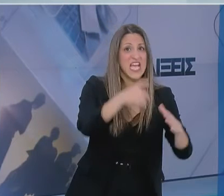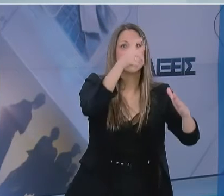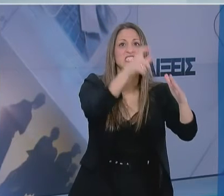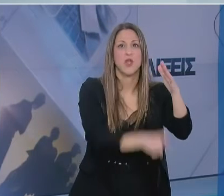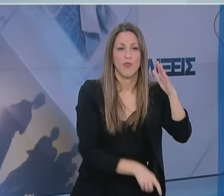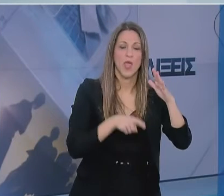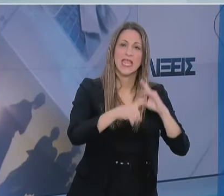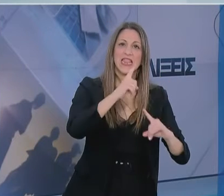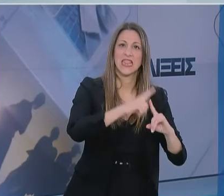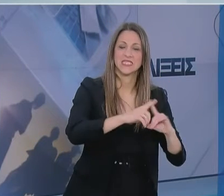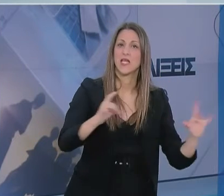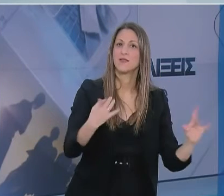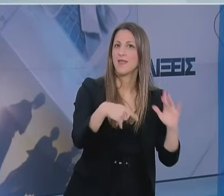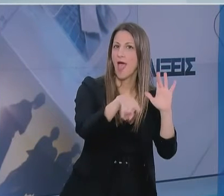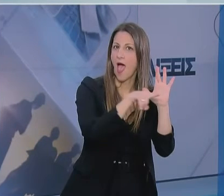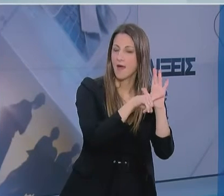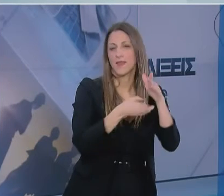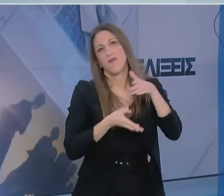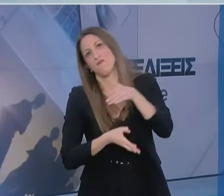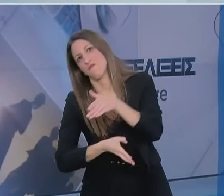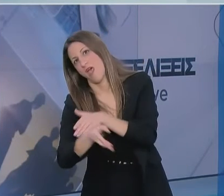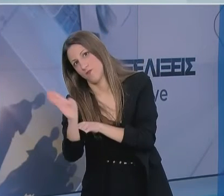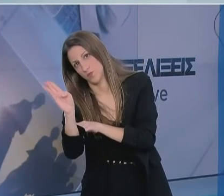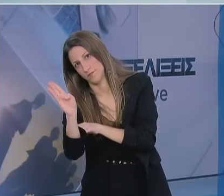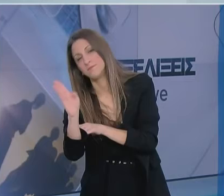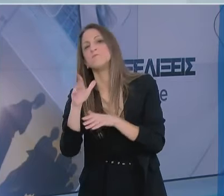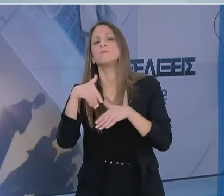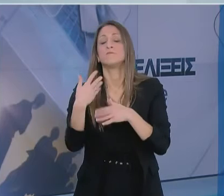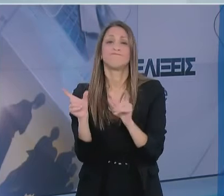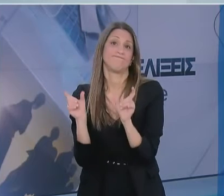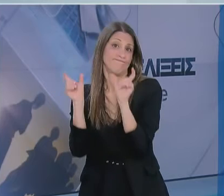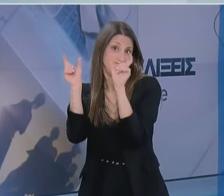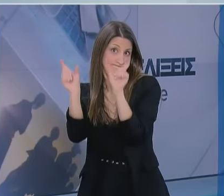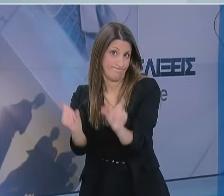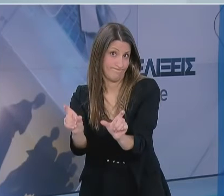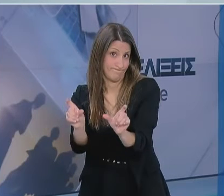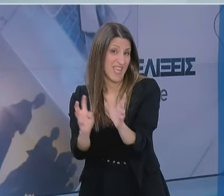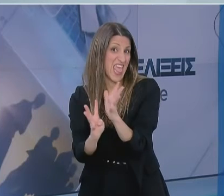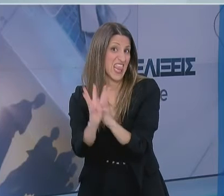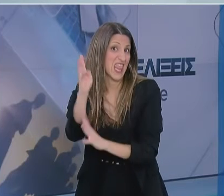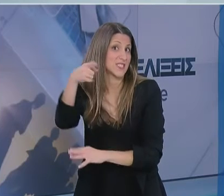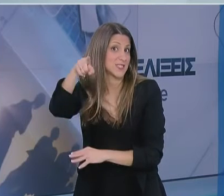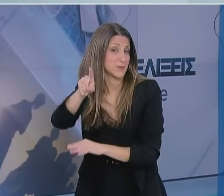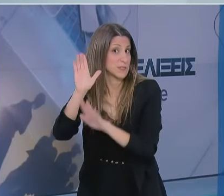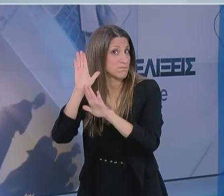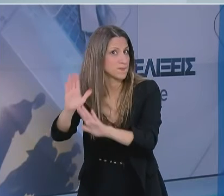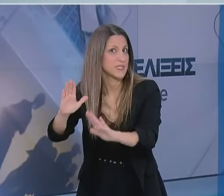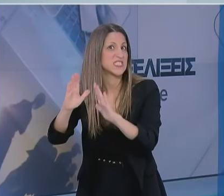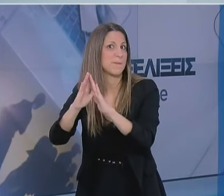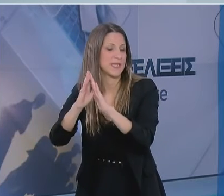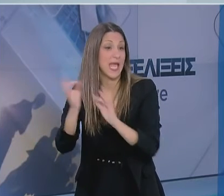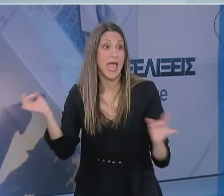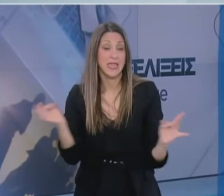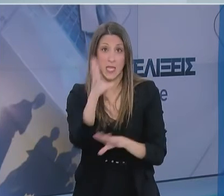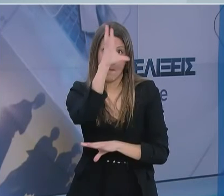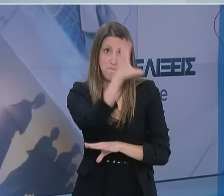όσοι είναι αρνητικοί αποχωρούν από το ξενοδοχείο και ολοκληρώνουν την καραντίνα τους στον τόπο που έχουν δηλώσει στην αντίστοιχη φόρμα. Οι θετικοί